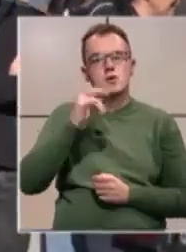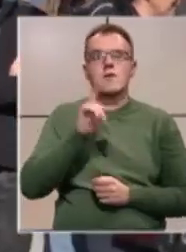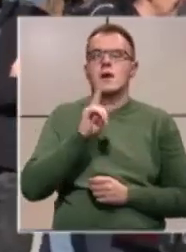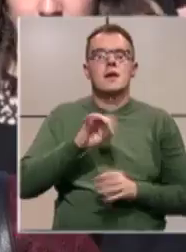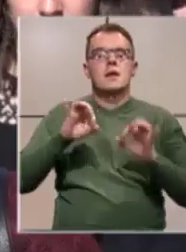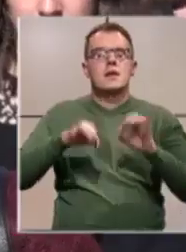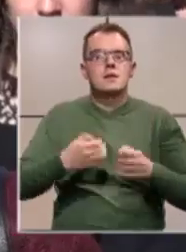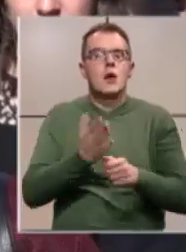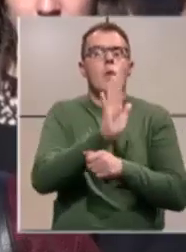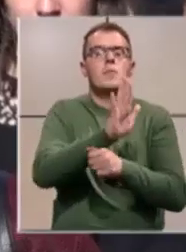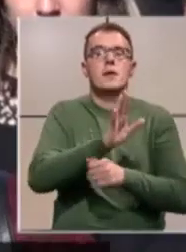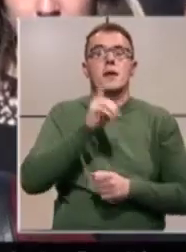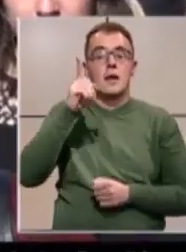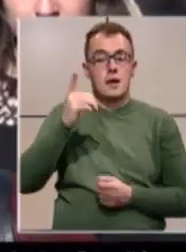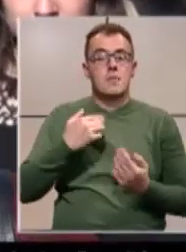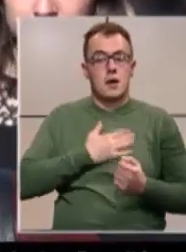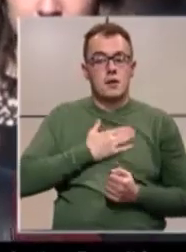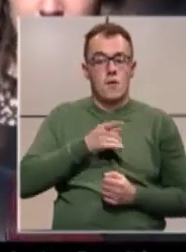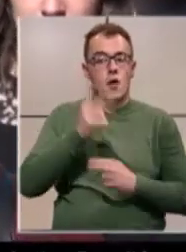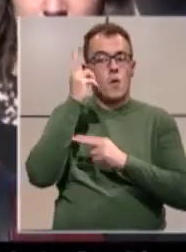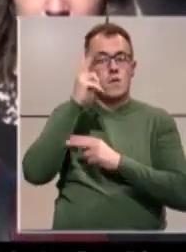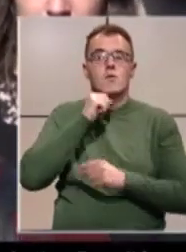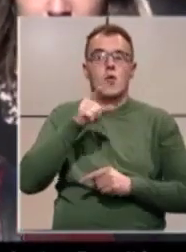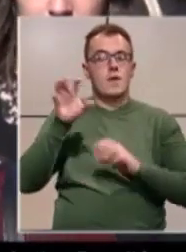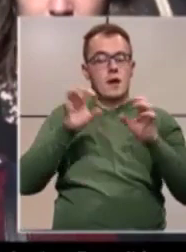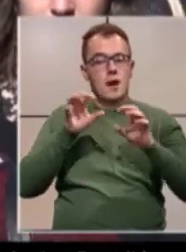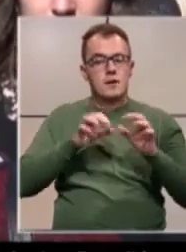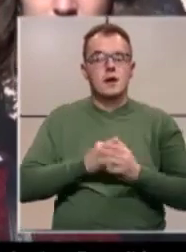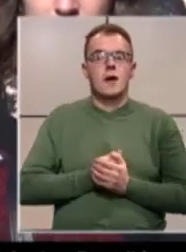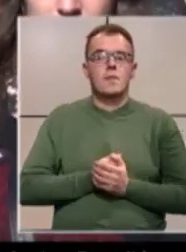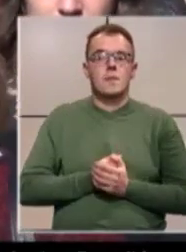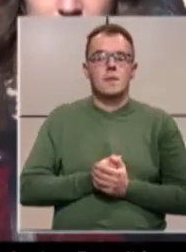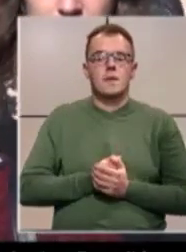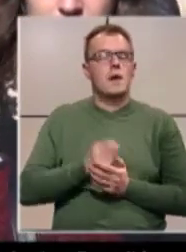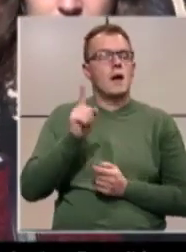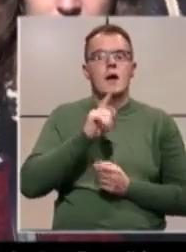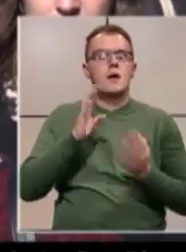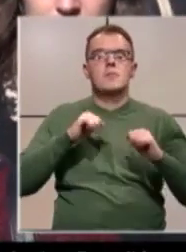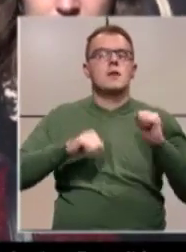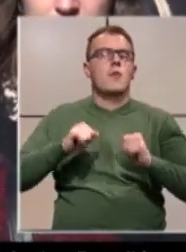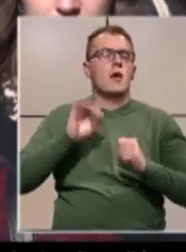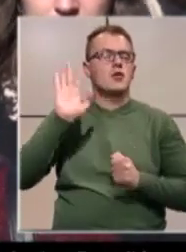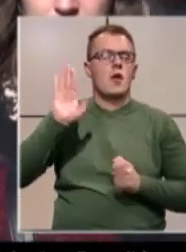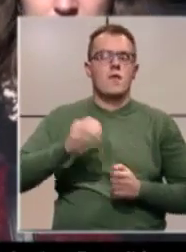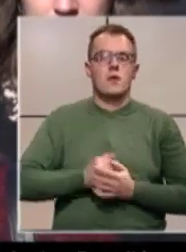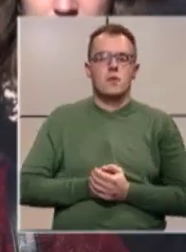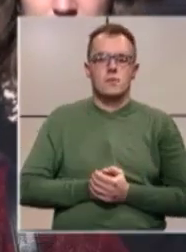nije stao pred njih. Njima da je stalo do ove firme i do ovih radnika. Ne bi se ponašali ovako.